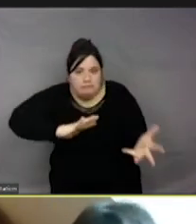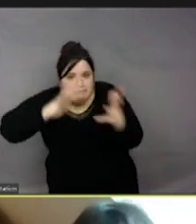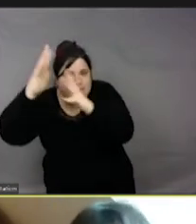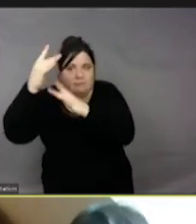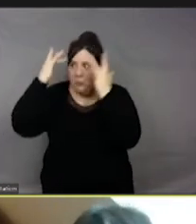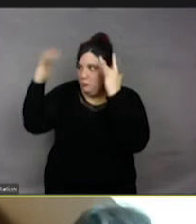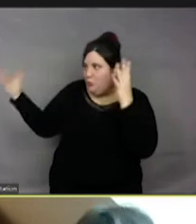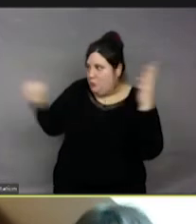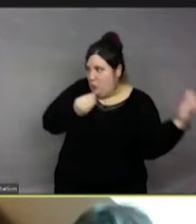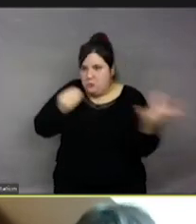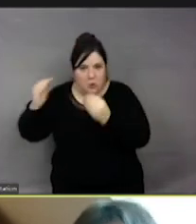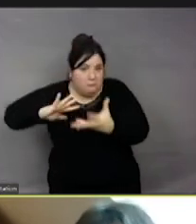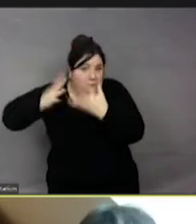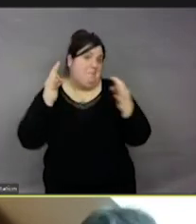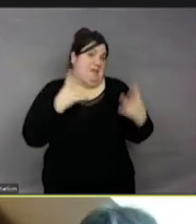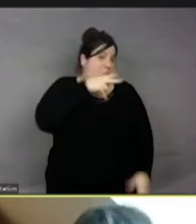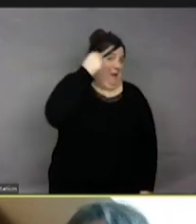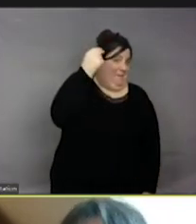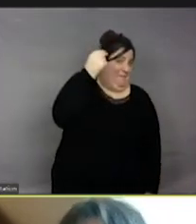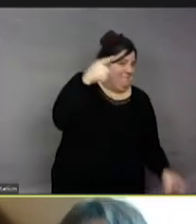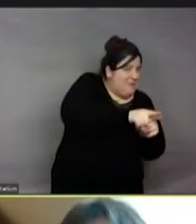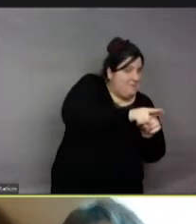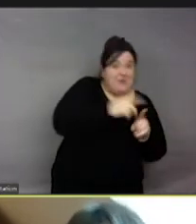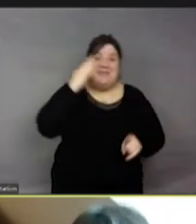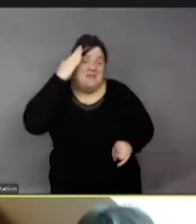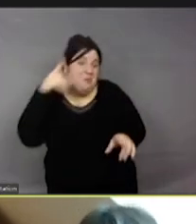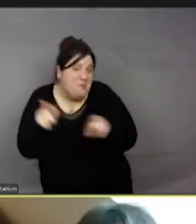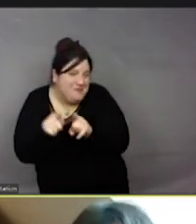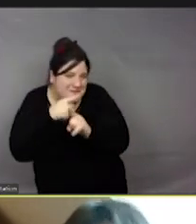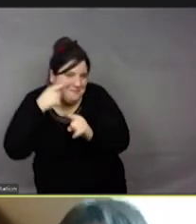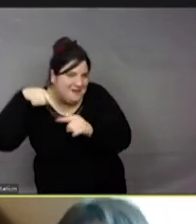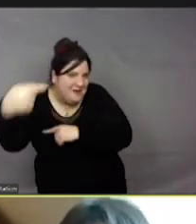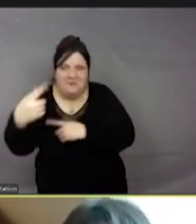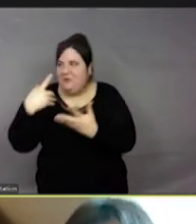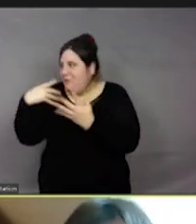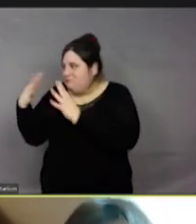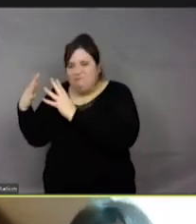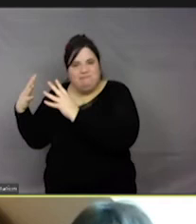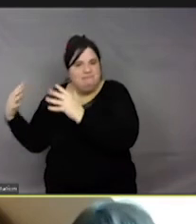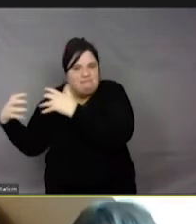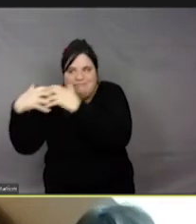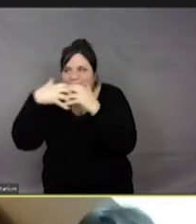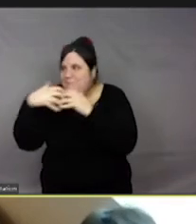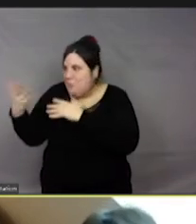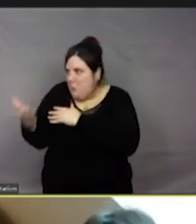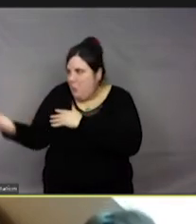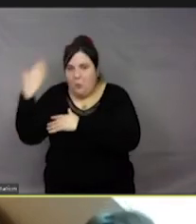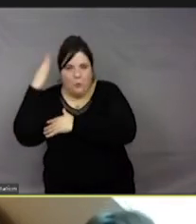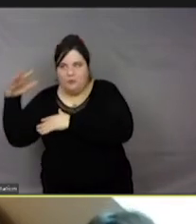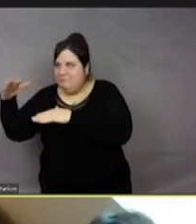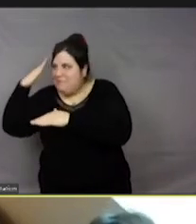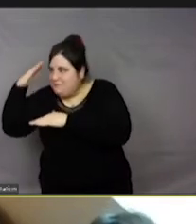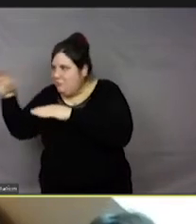cultures. C'est un petit peu comme les êtres humains et comme les animaux, vous allez le voir, ils évoluent en fonction des contacts avec les autres